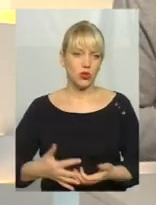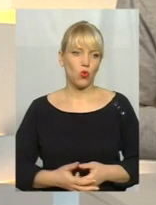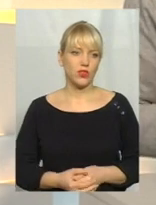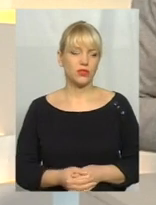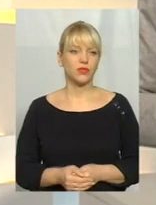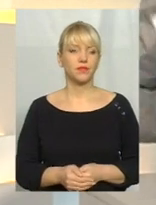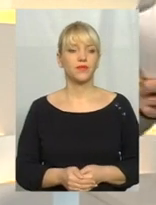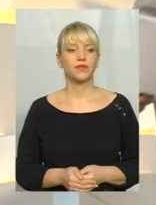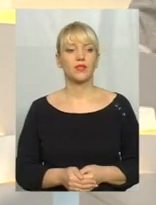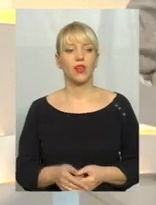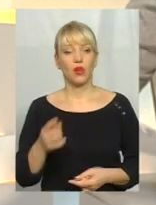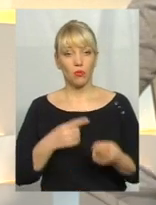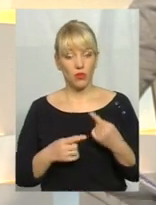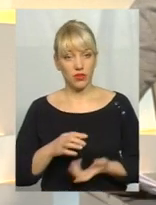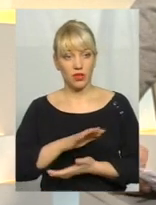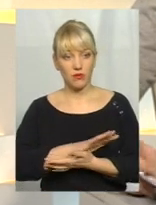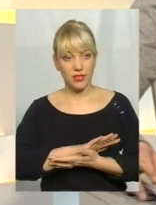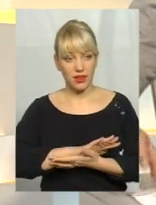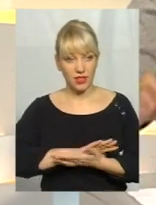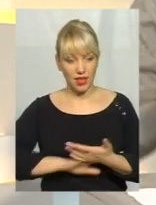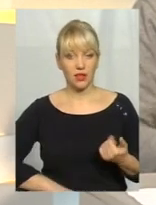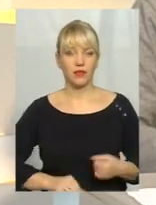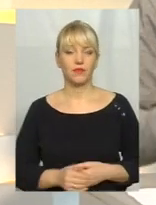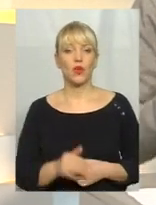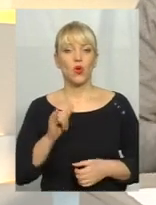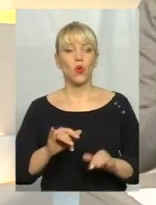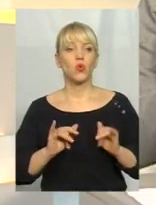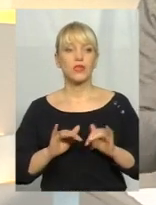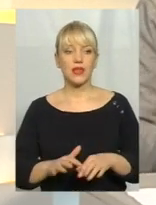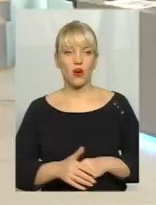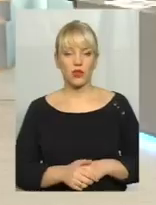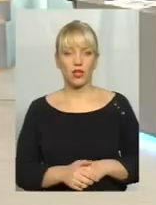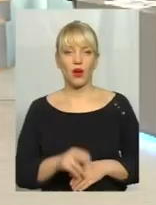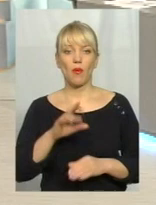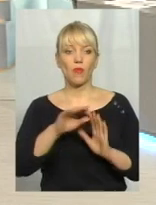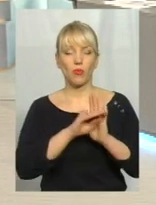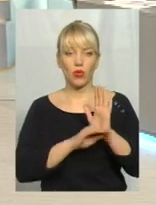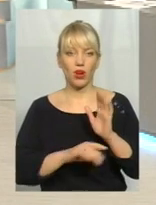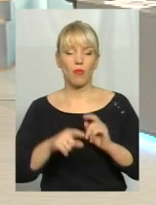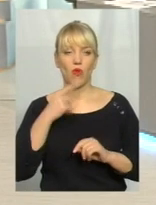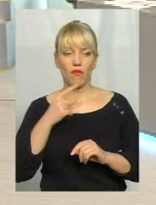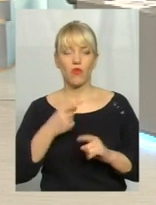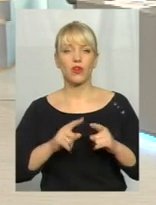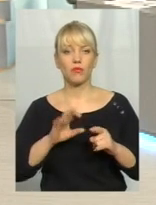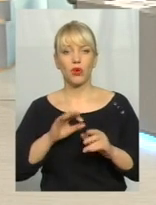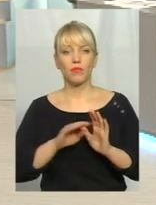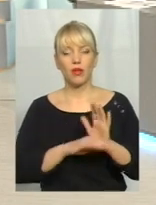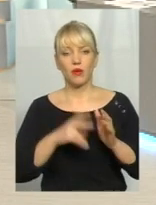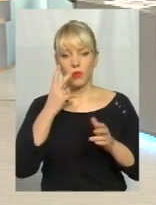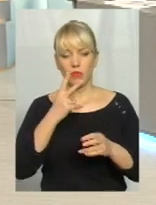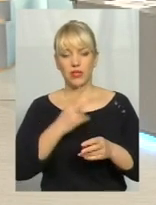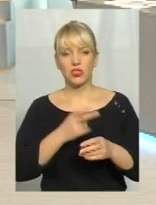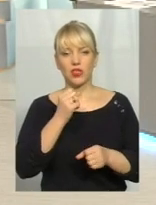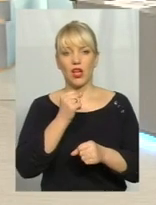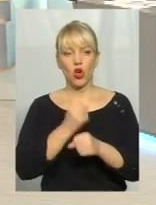Повертаємося далі, і у заходах, знову таки, про програму говоримо, заходах програми передбачено, зробка